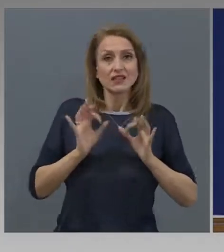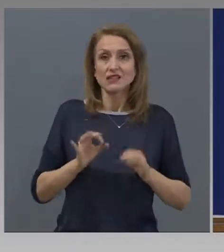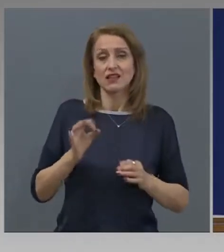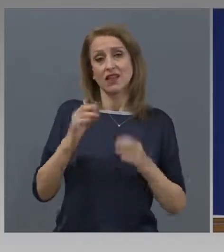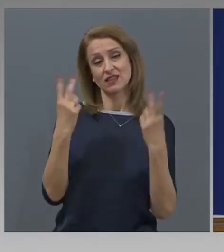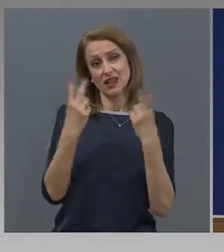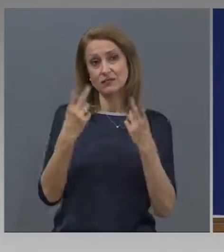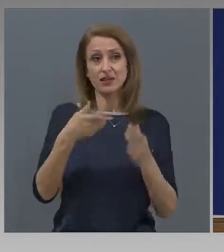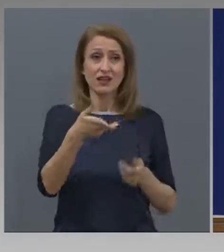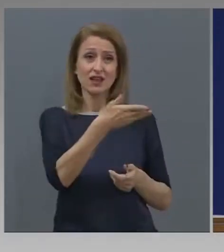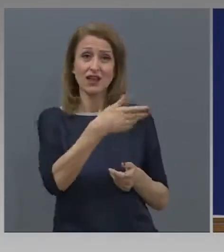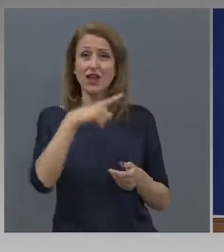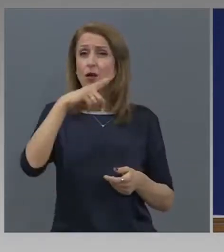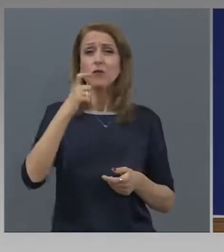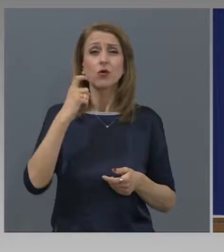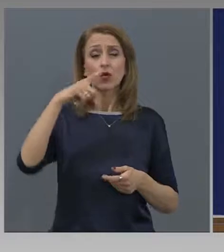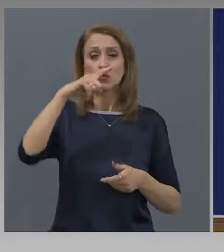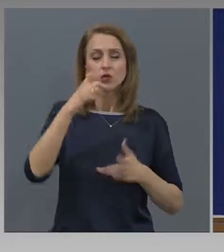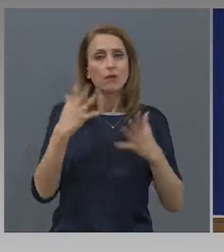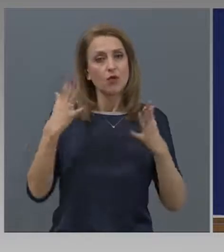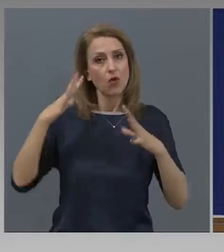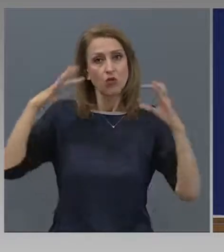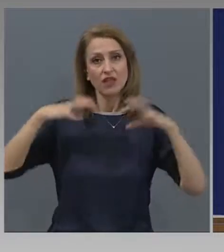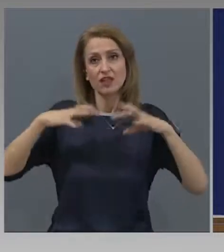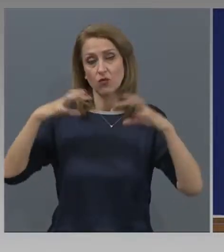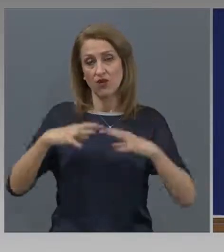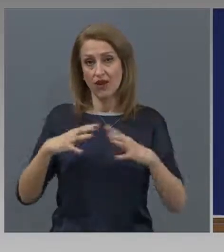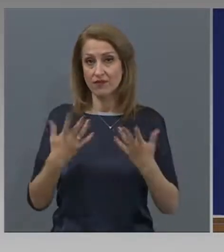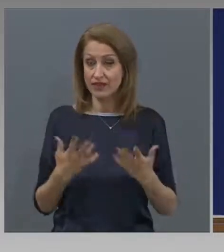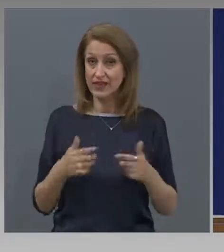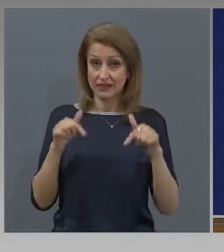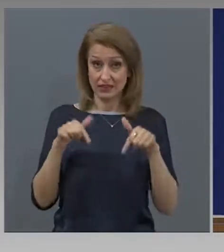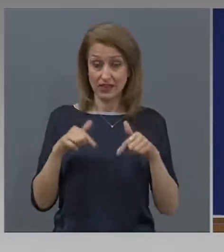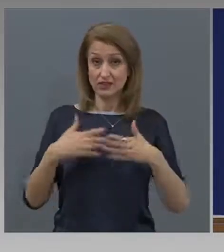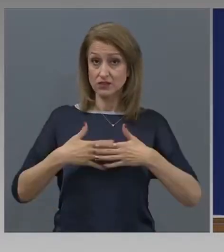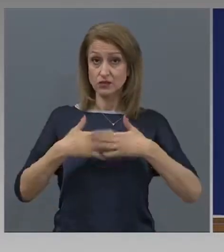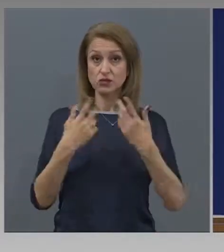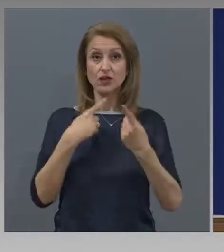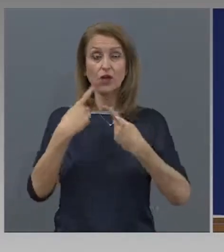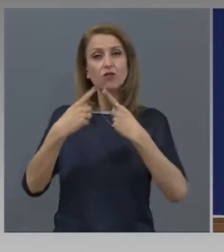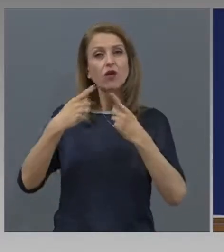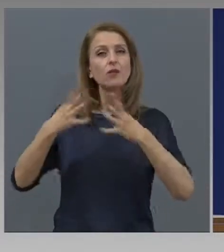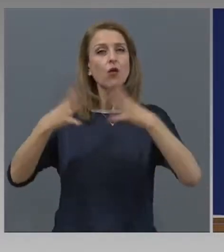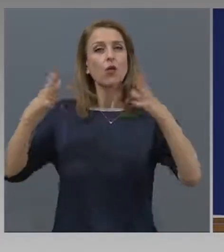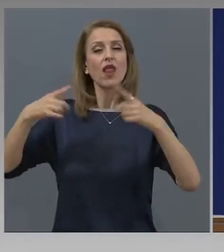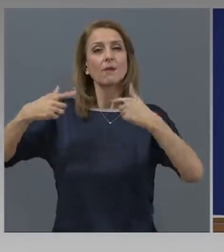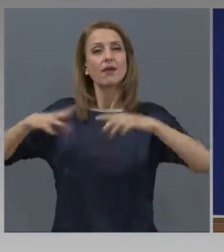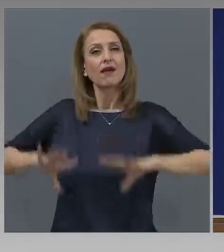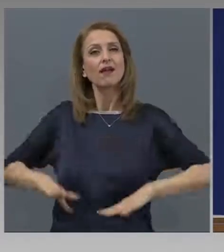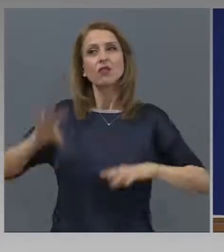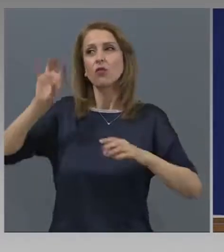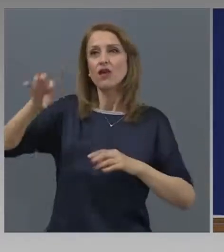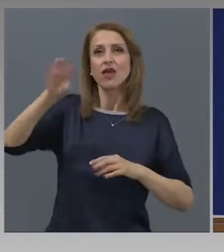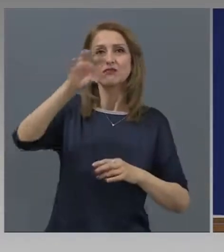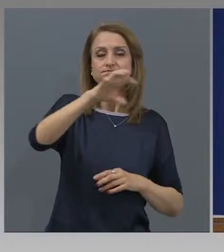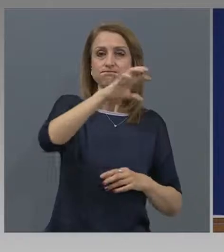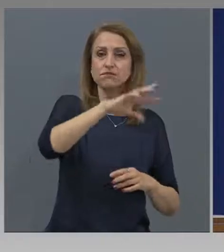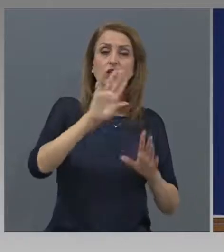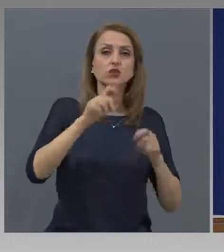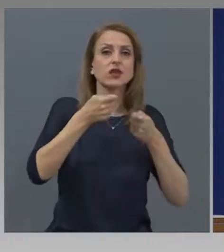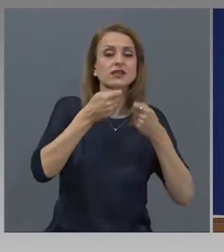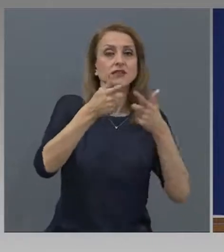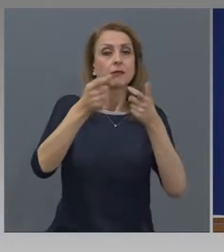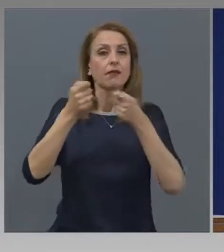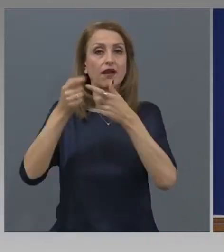те са подложени. Тази сутрин говорихме с колегата Младен Марино. Във всички областни градове ще бъдат изпратени